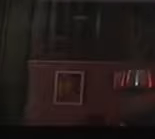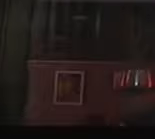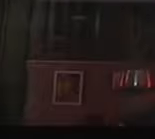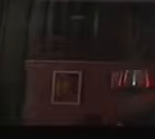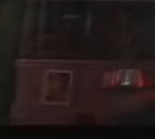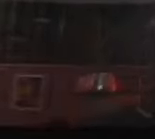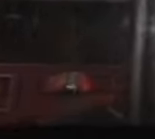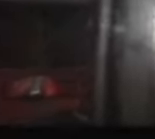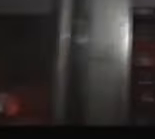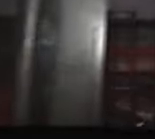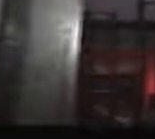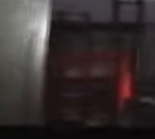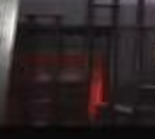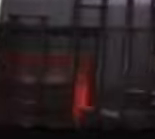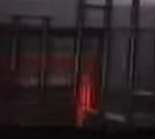Ok.